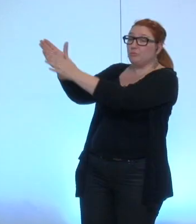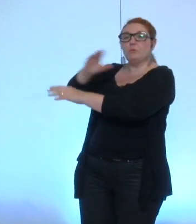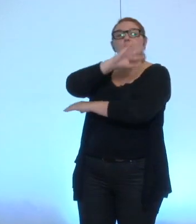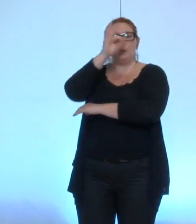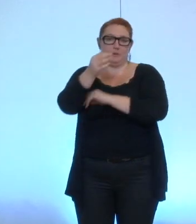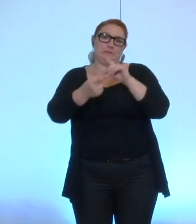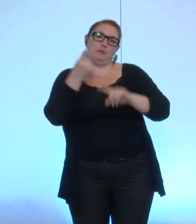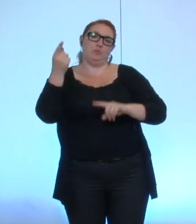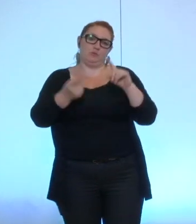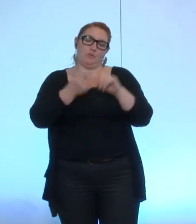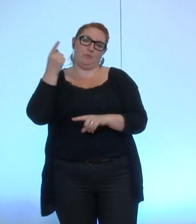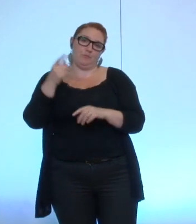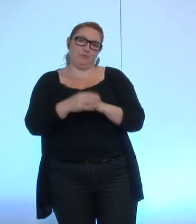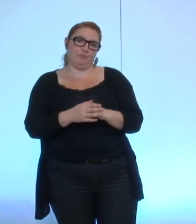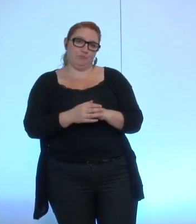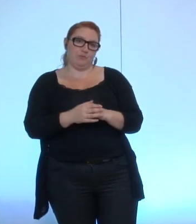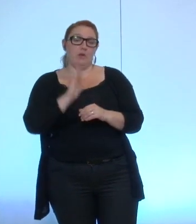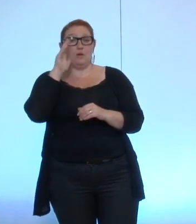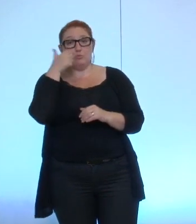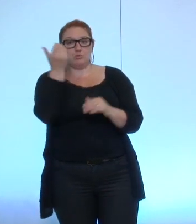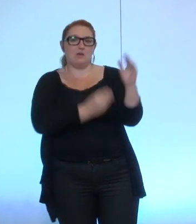à travers cet amendement